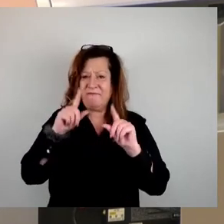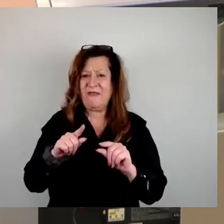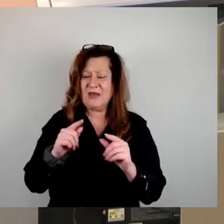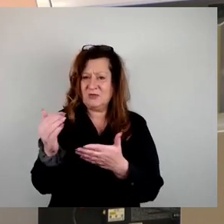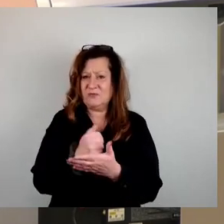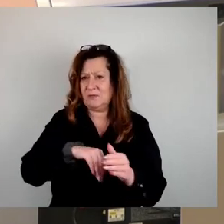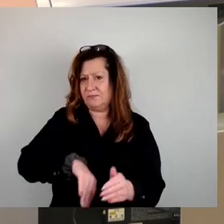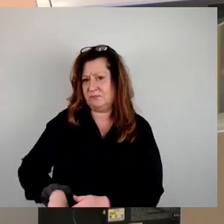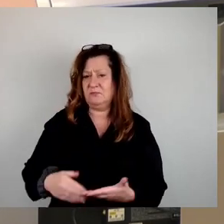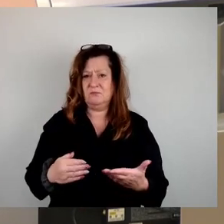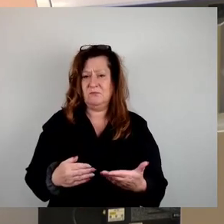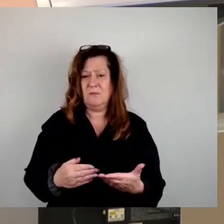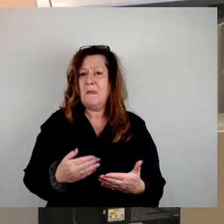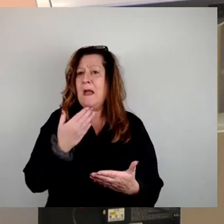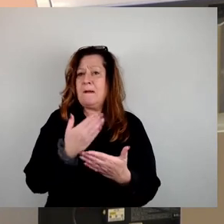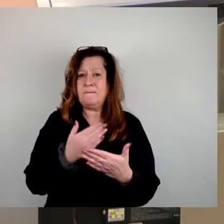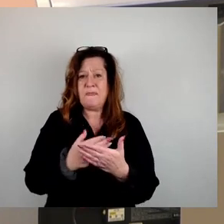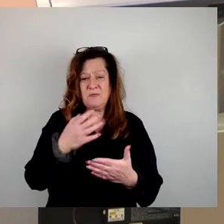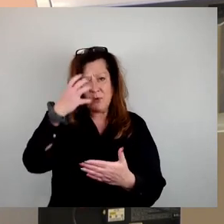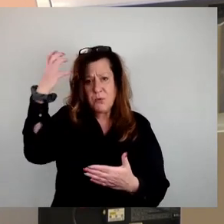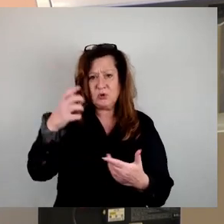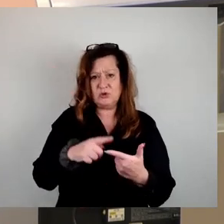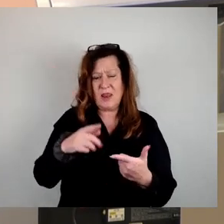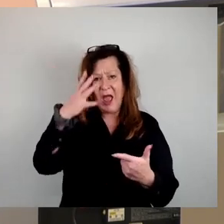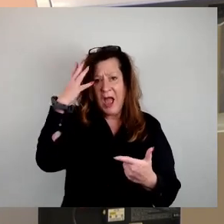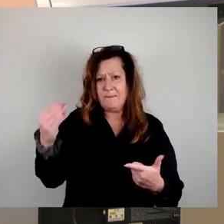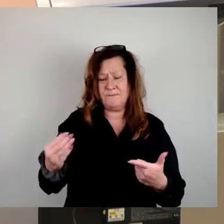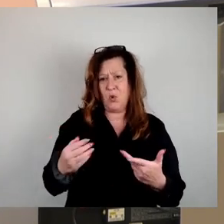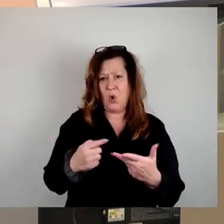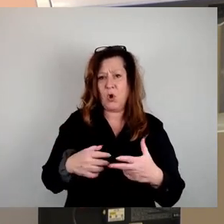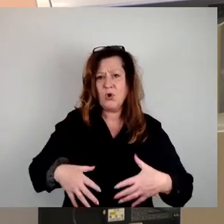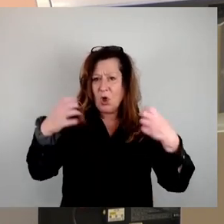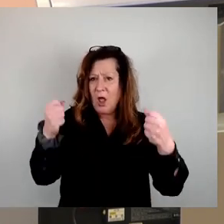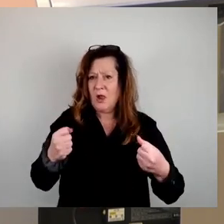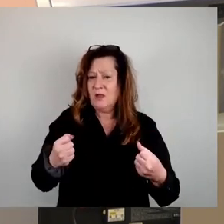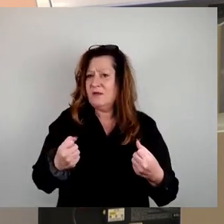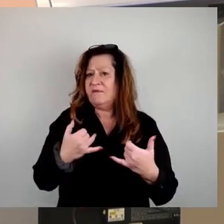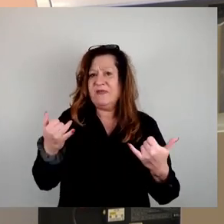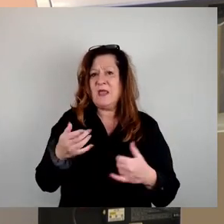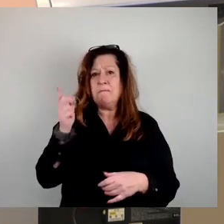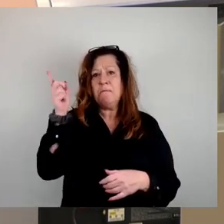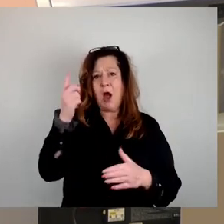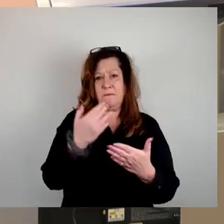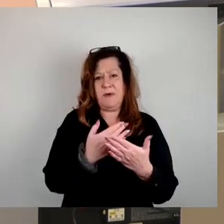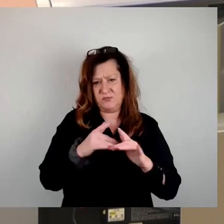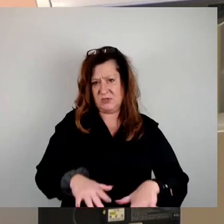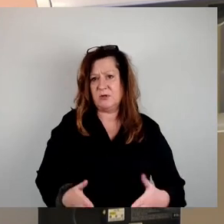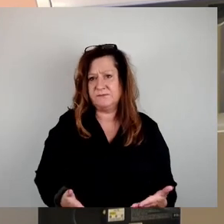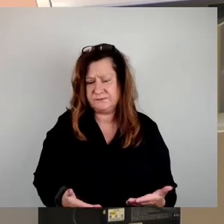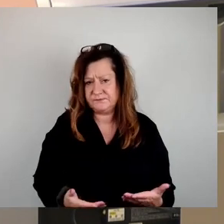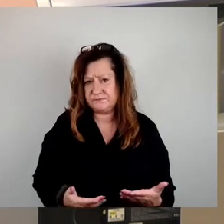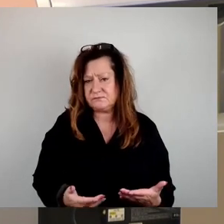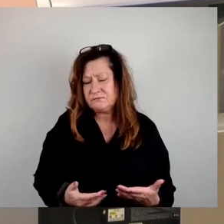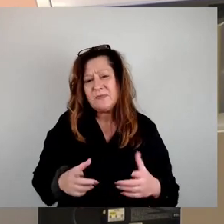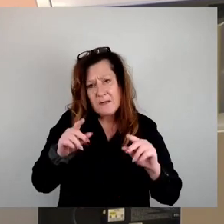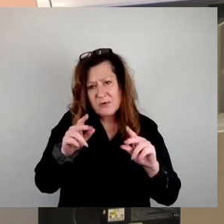und Köln mögen hier als mahnende Beispiele dienen. Es ist also im Sinne der ganzen Stadtbevölkerung dringend geboten, in